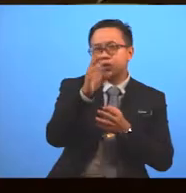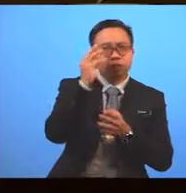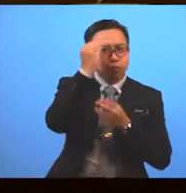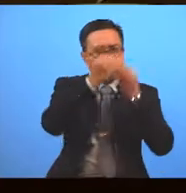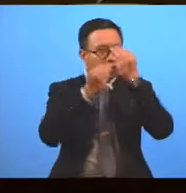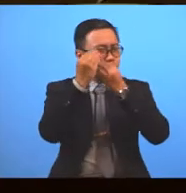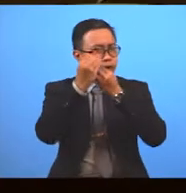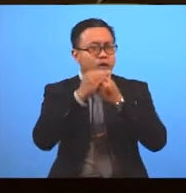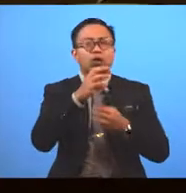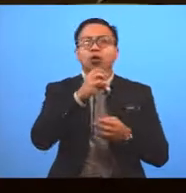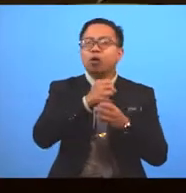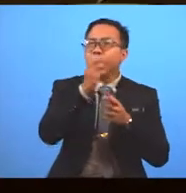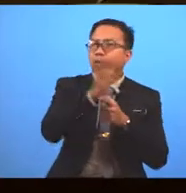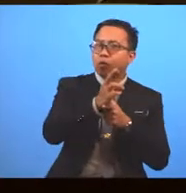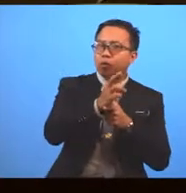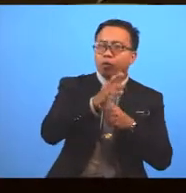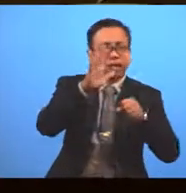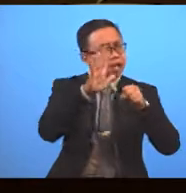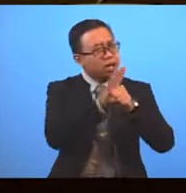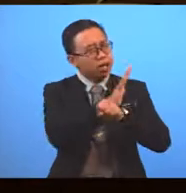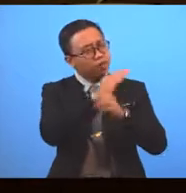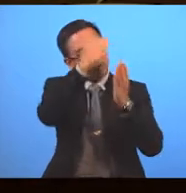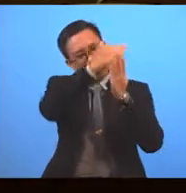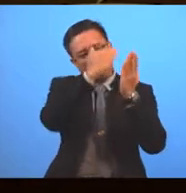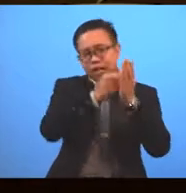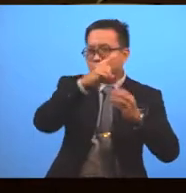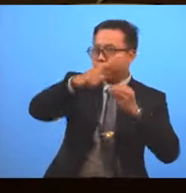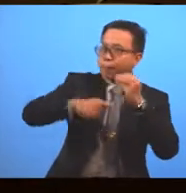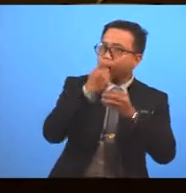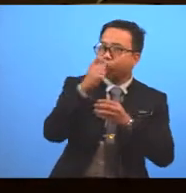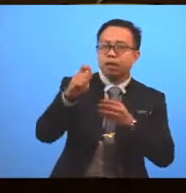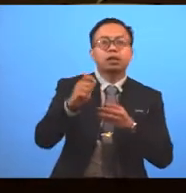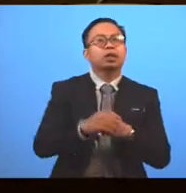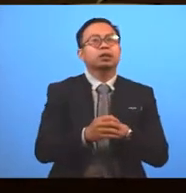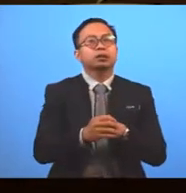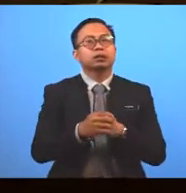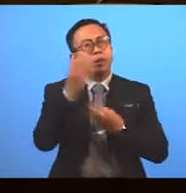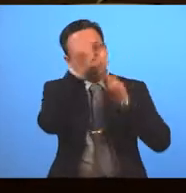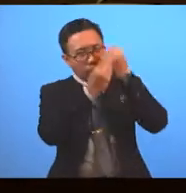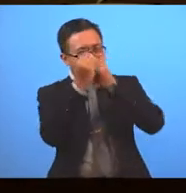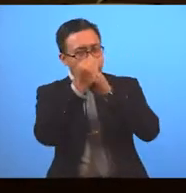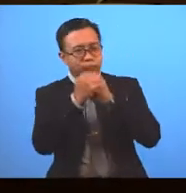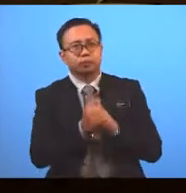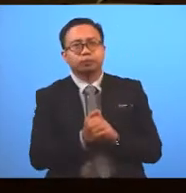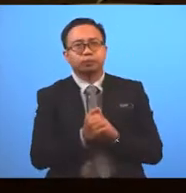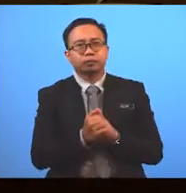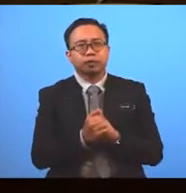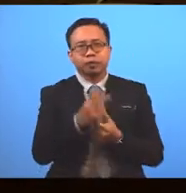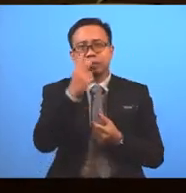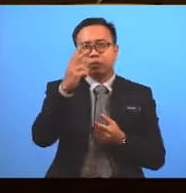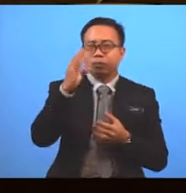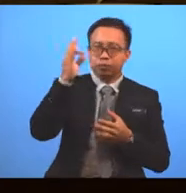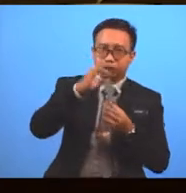The review should give enough details about the movie That the reader can make an informed decision